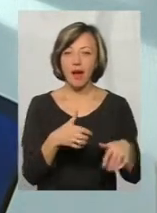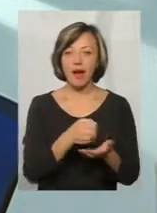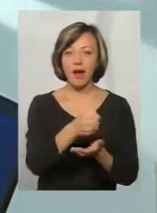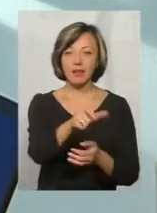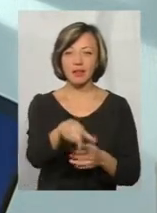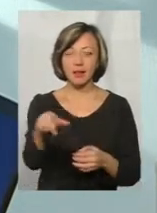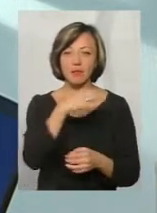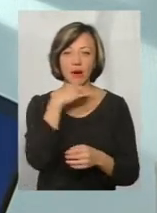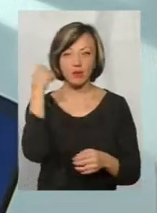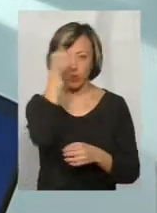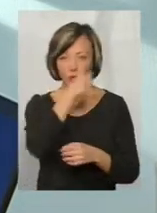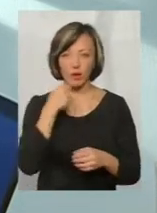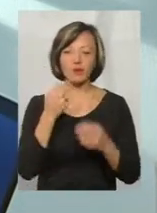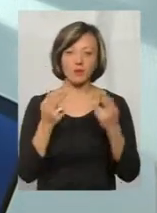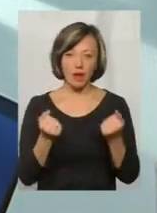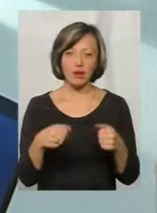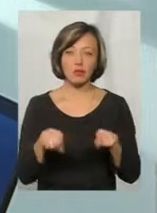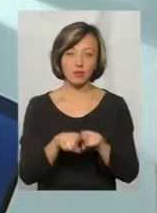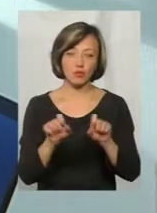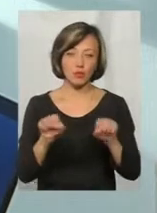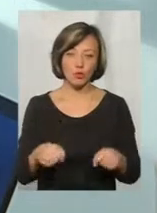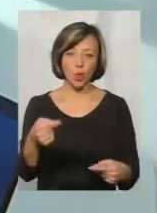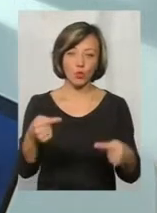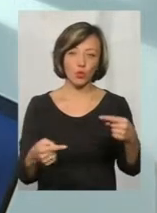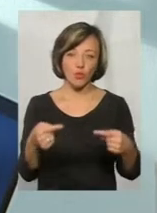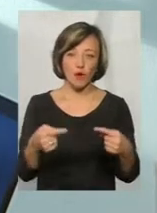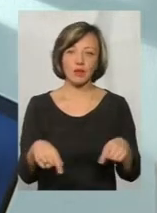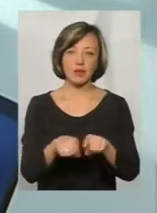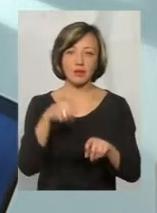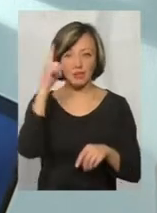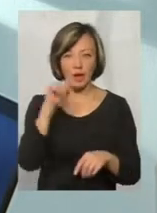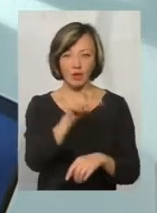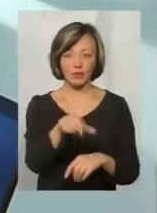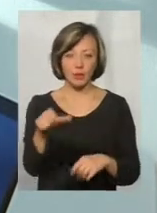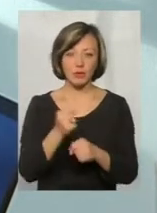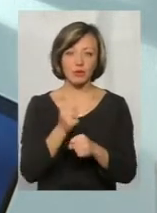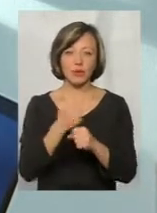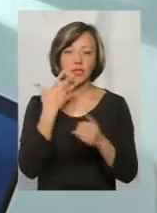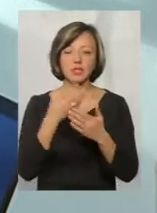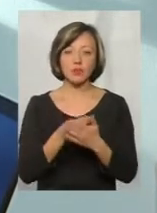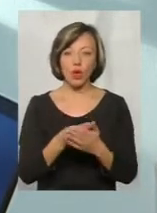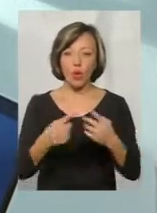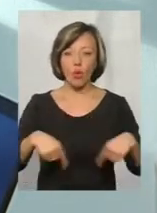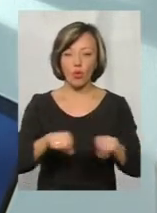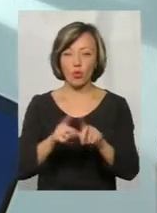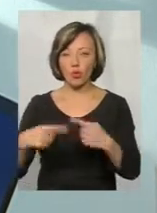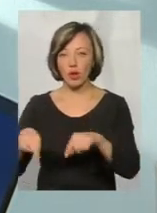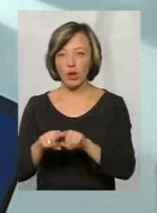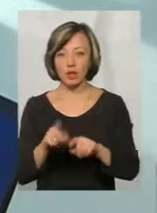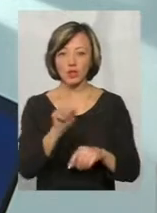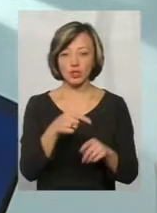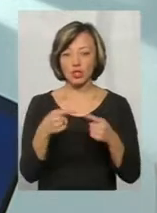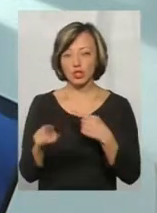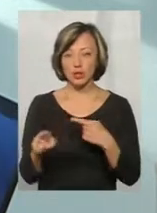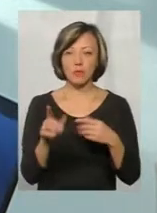проходили багато років. Так, вони зможуть конкурувати, тому що так, знають людей, вони працювали на своїх округах тою чи іншою мірою, вони